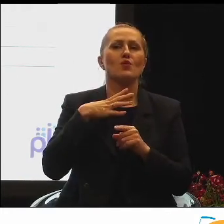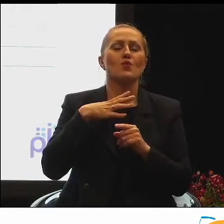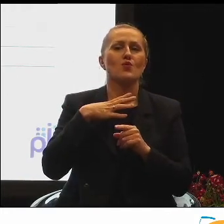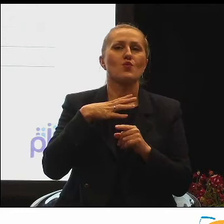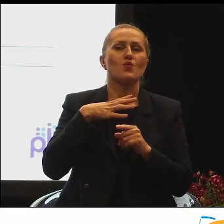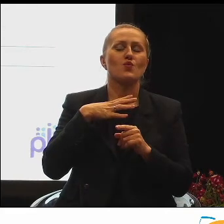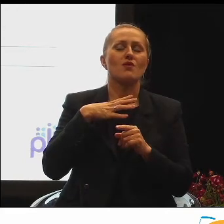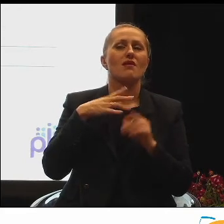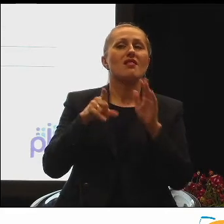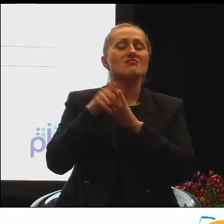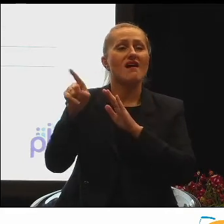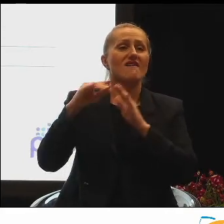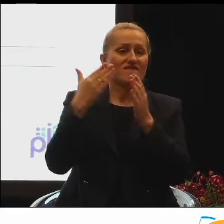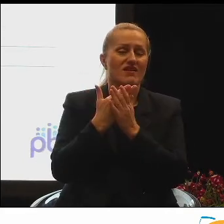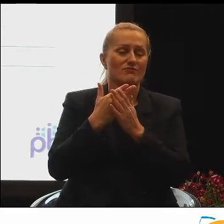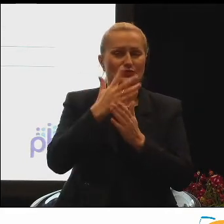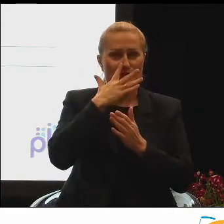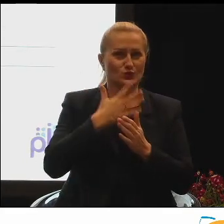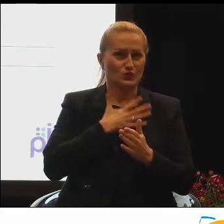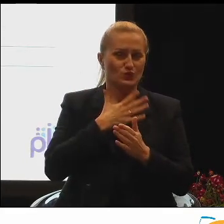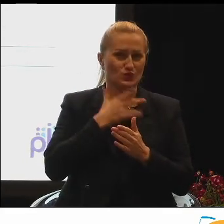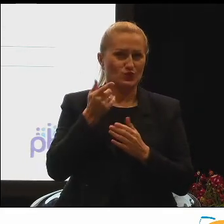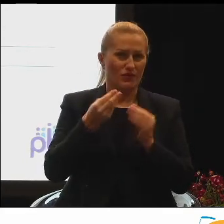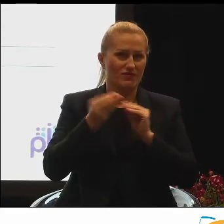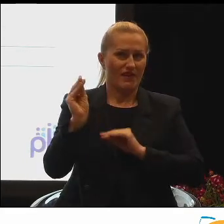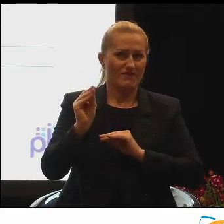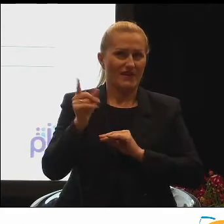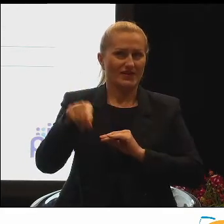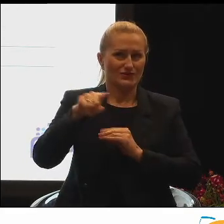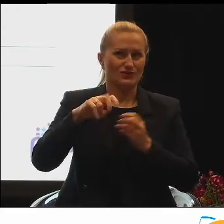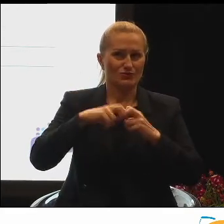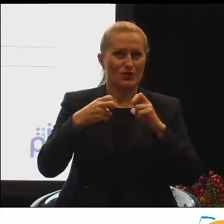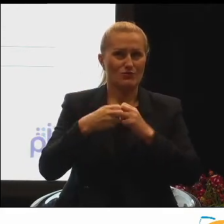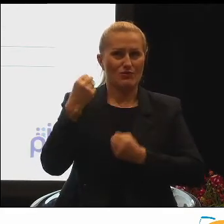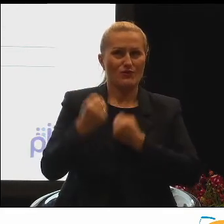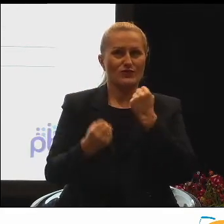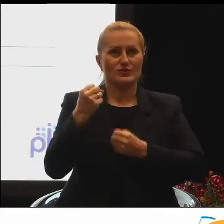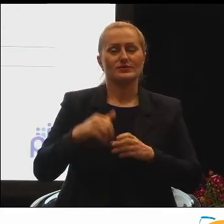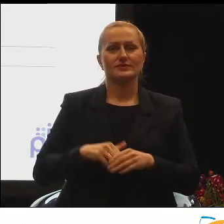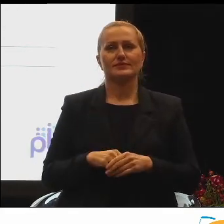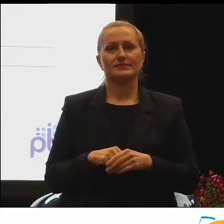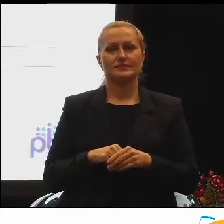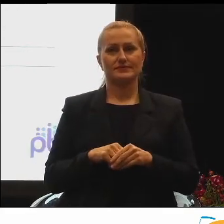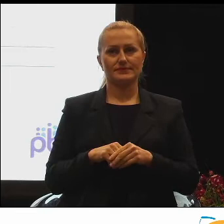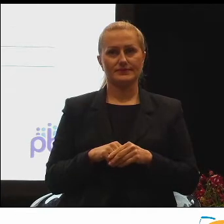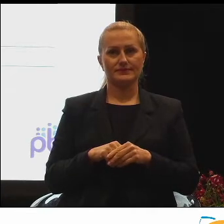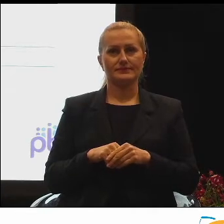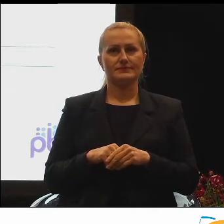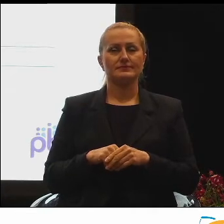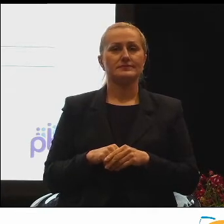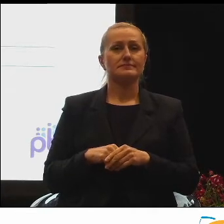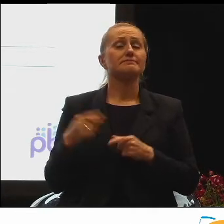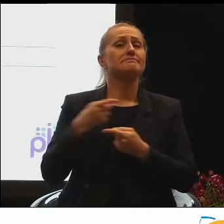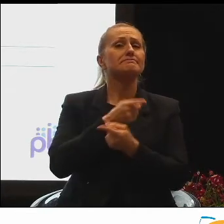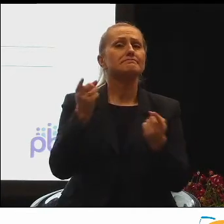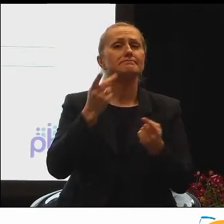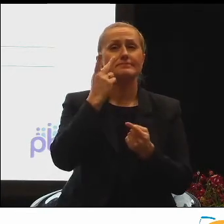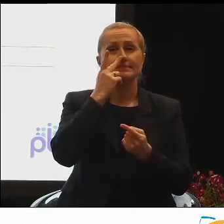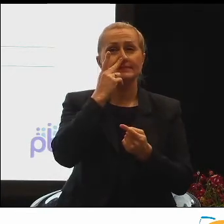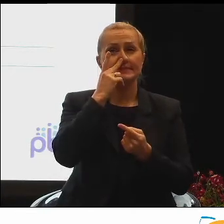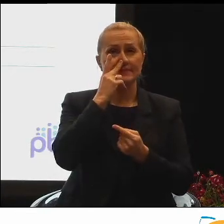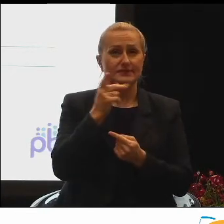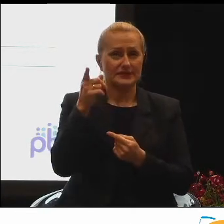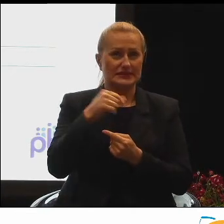firmom wciąż najwięcej trudności. Jak Państwo widzą